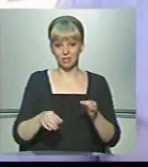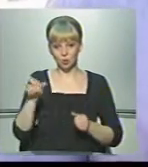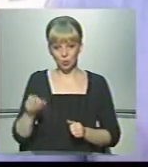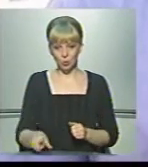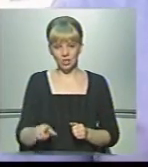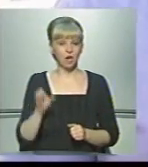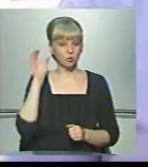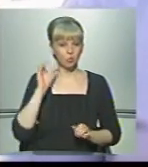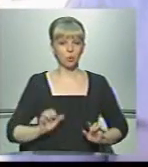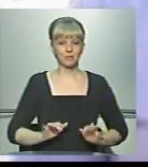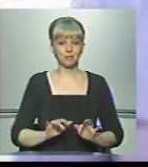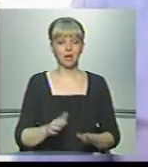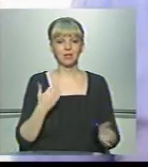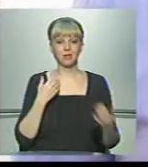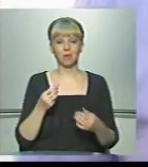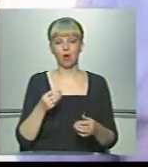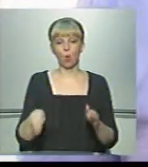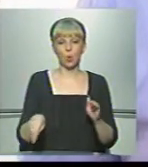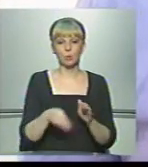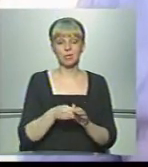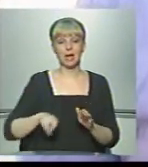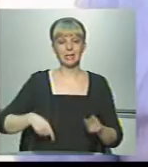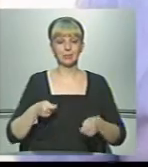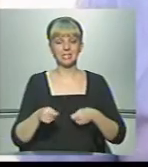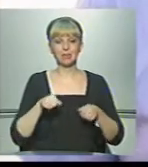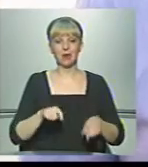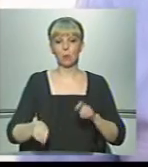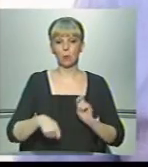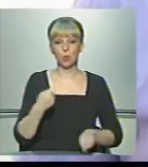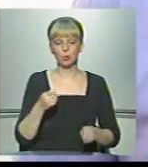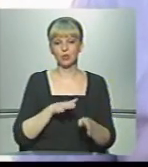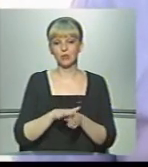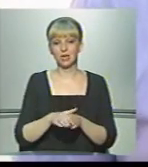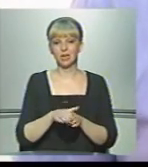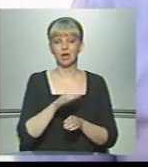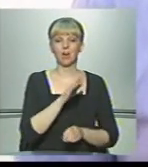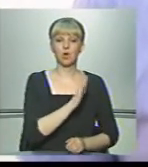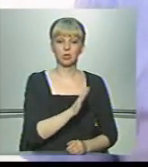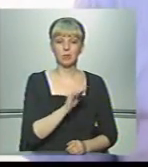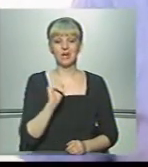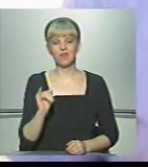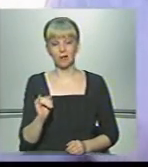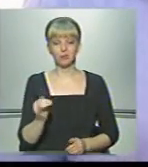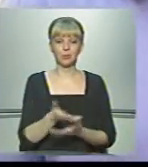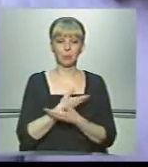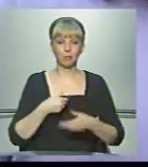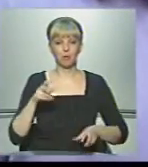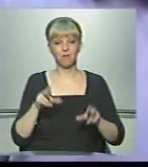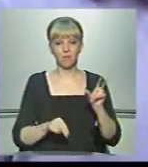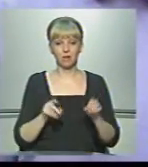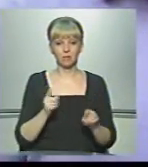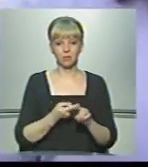слухав справу щодо корупційного адміністративного правопорушення, вчиненого Струком Володимиром Івановичем. Ми вважаємо, що